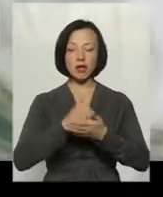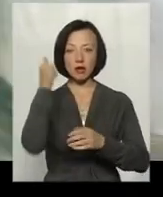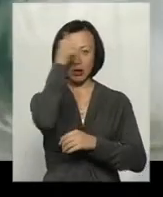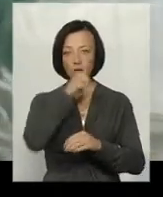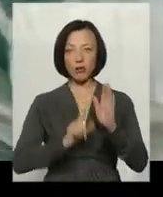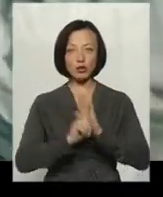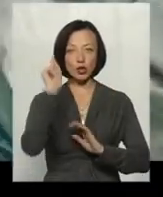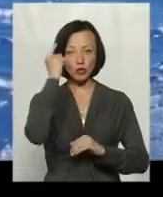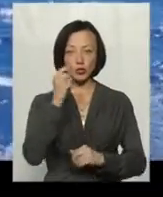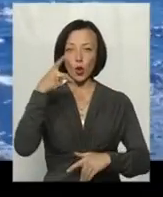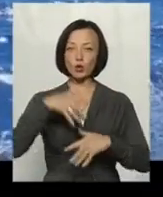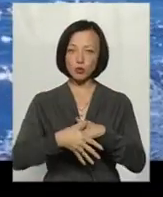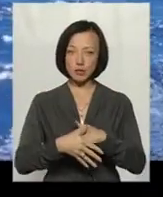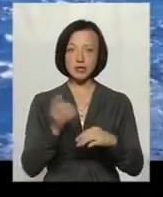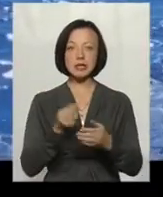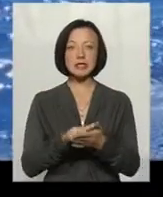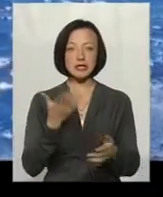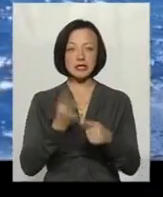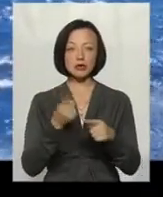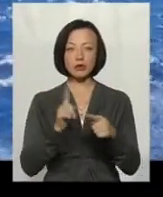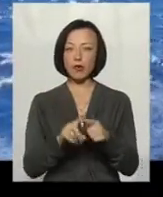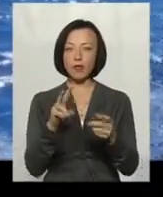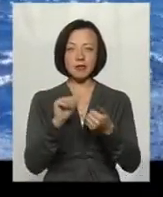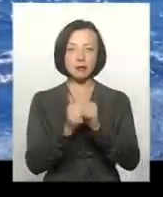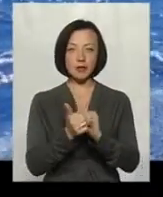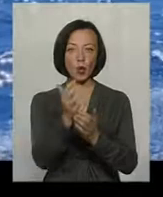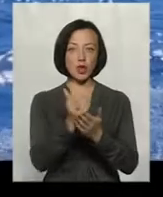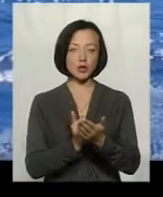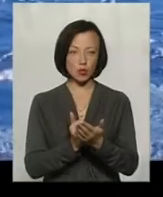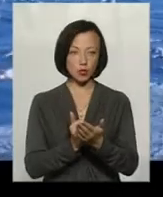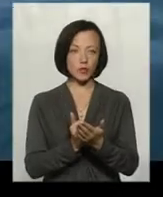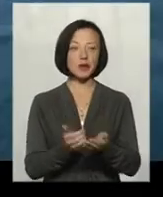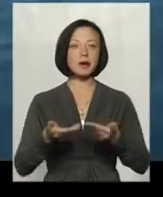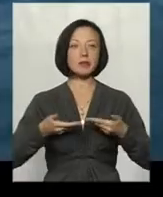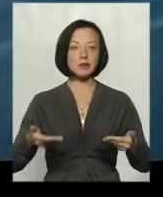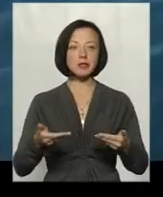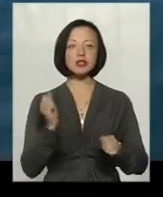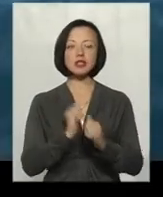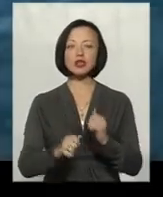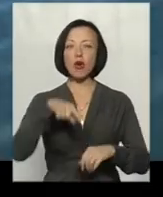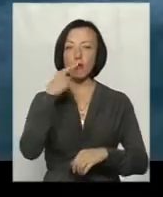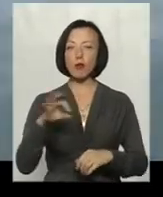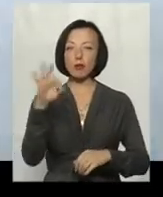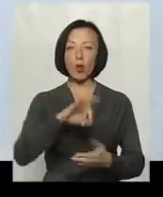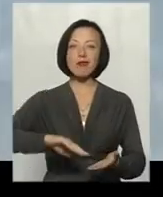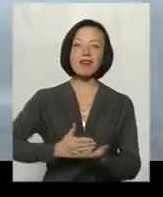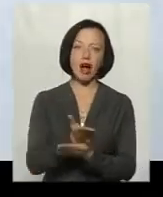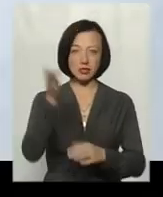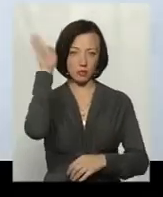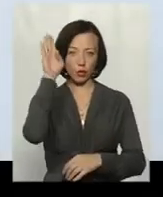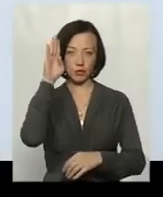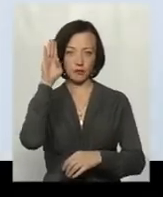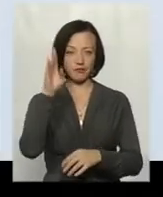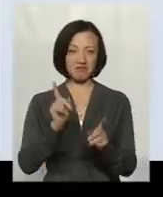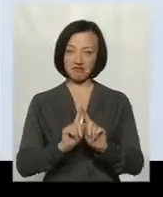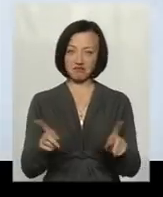задумуватися і розуміти цінність цього незамінного ресурсу. Ми все частіше говоримо про якість води. Воно